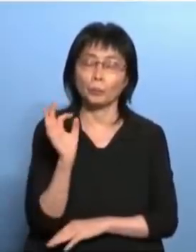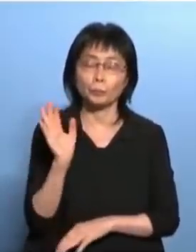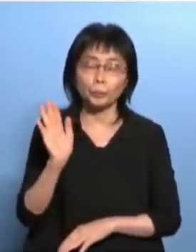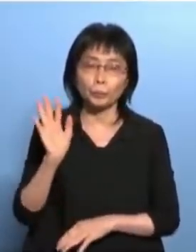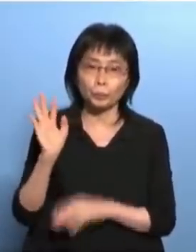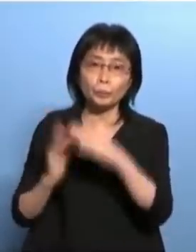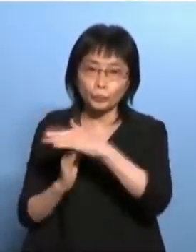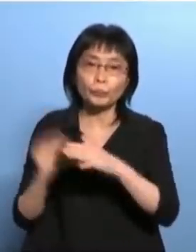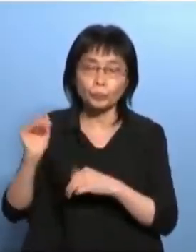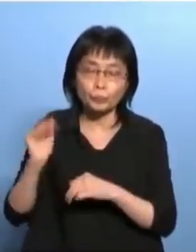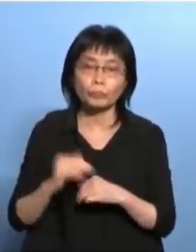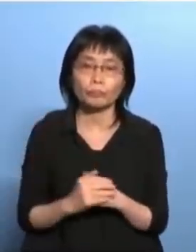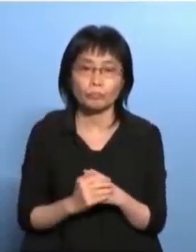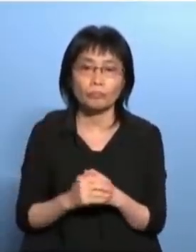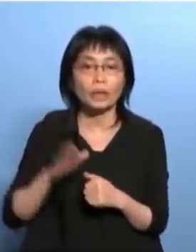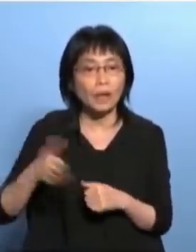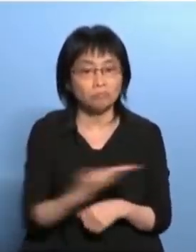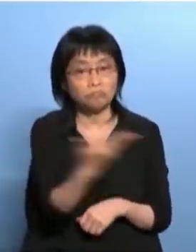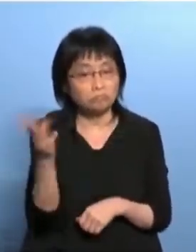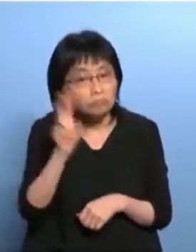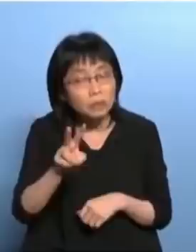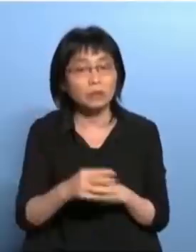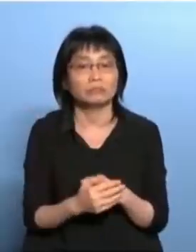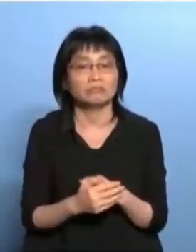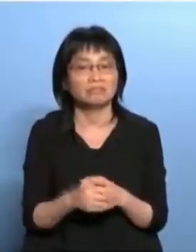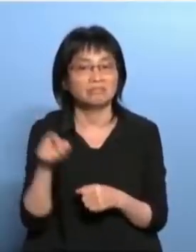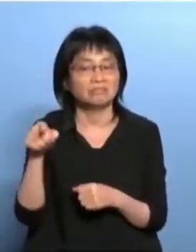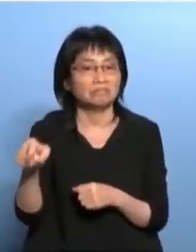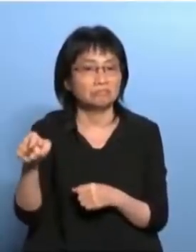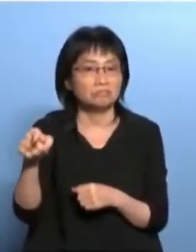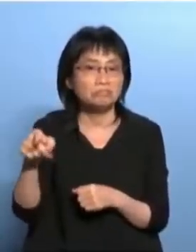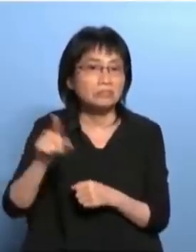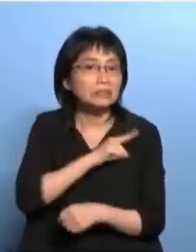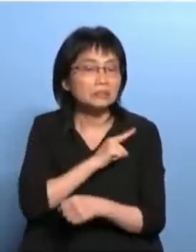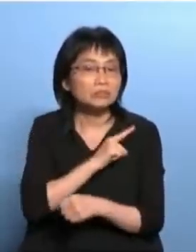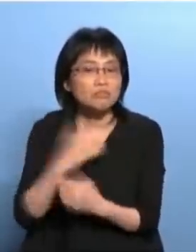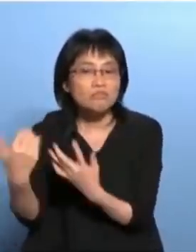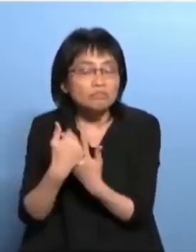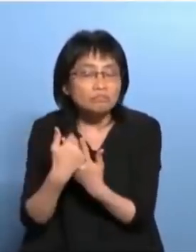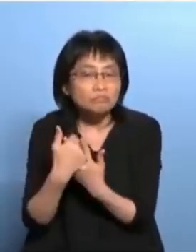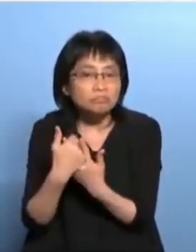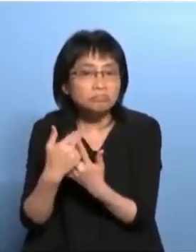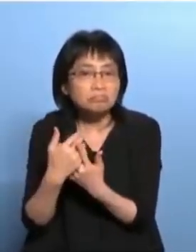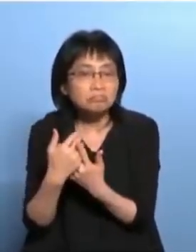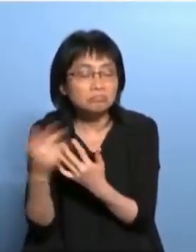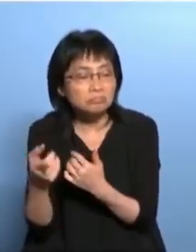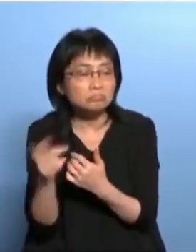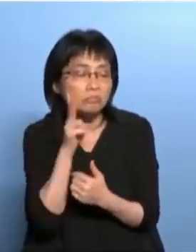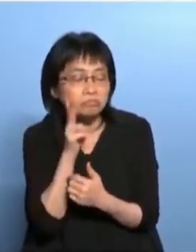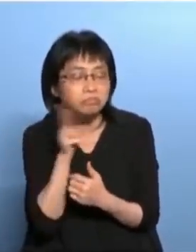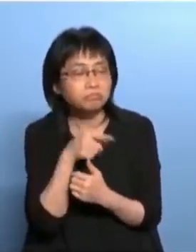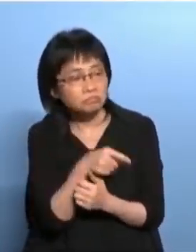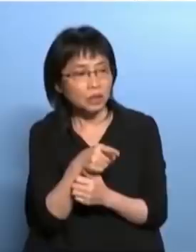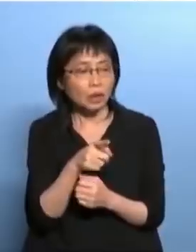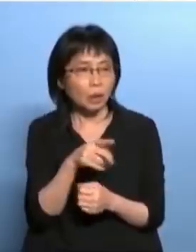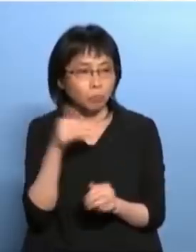喂大家都看到廖士斗菲去通道商场其实那些年轻